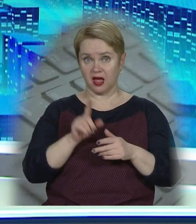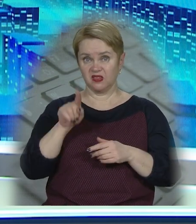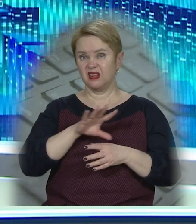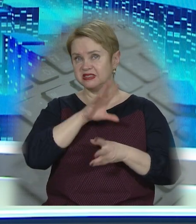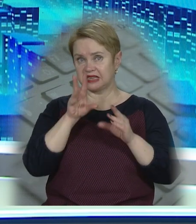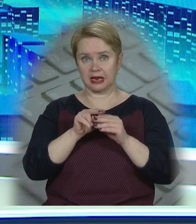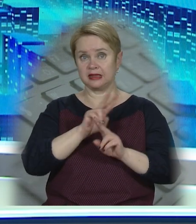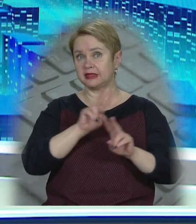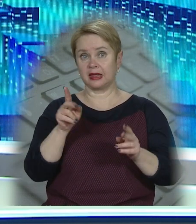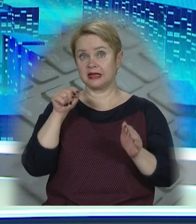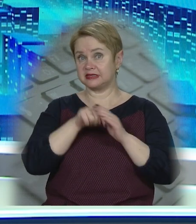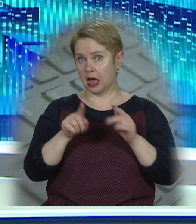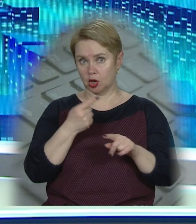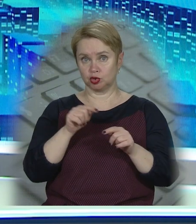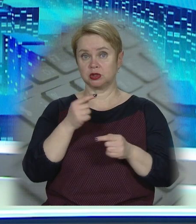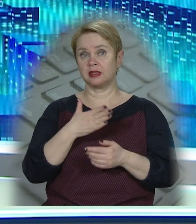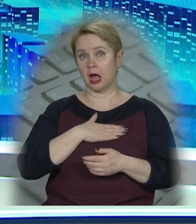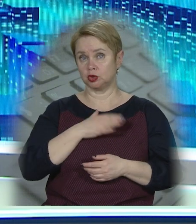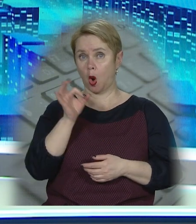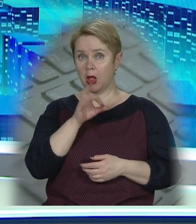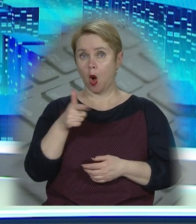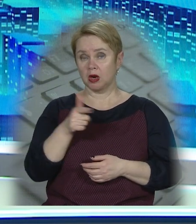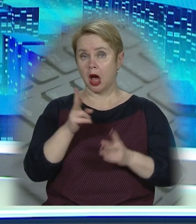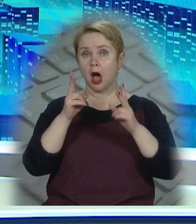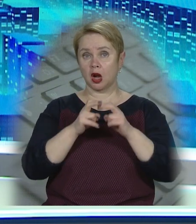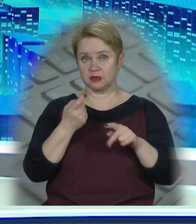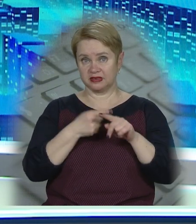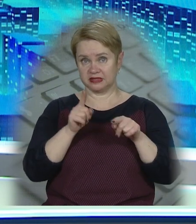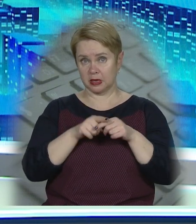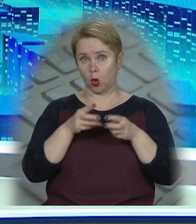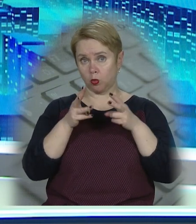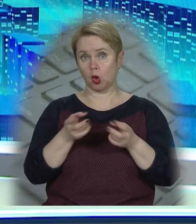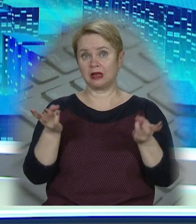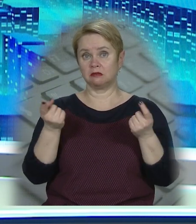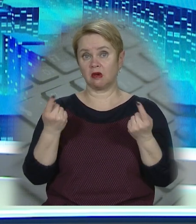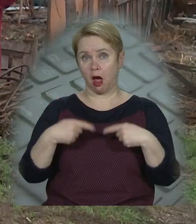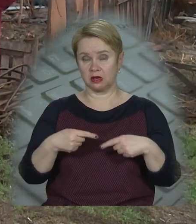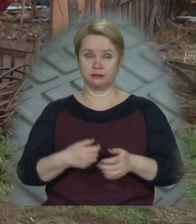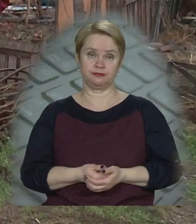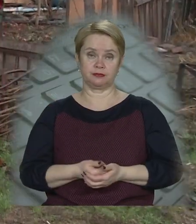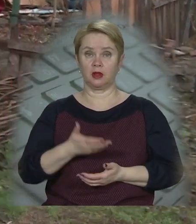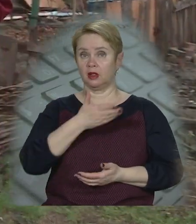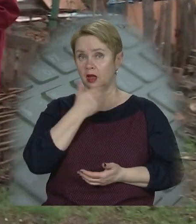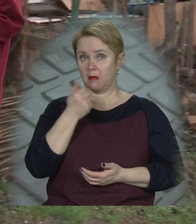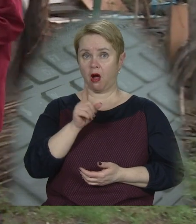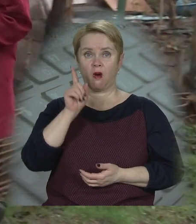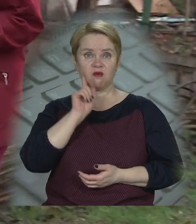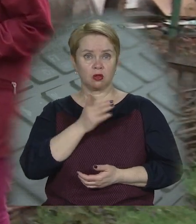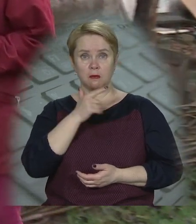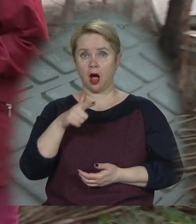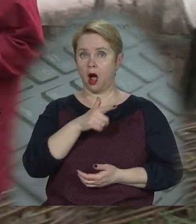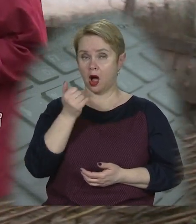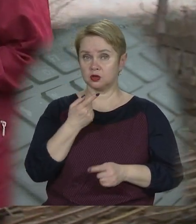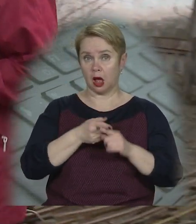Він взагалі ніде не значиться. Наша Олена Городецька розбиралась у цій комунальній драмі. Немає комфорту,